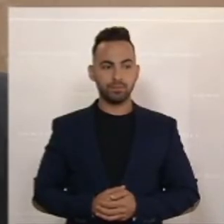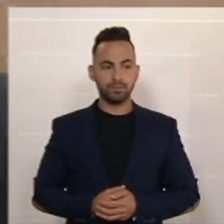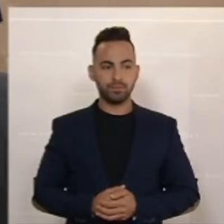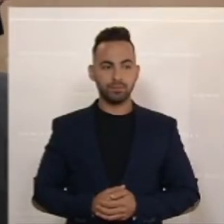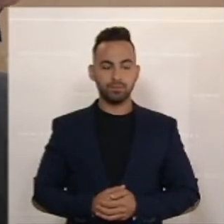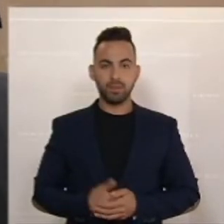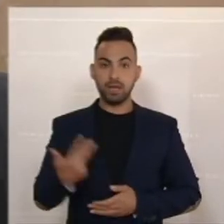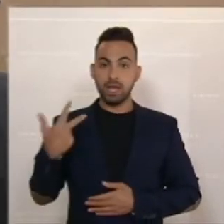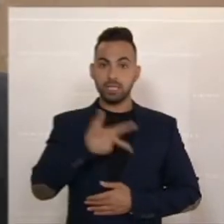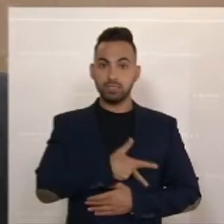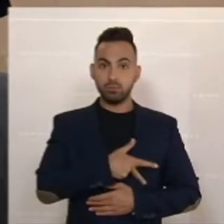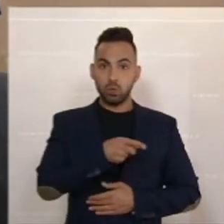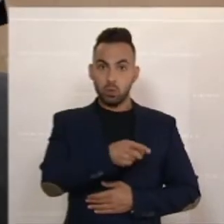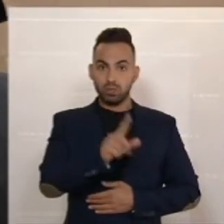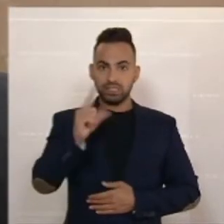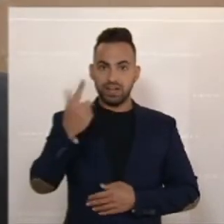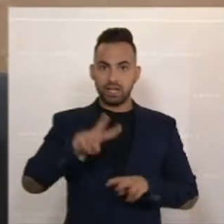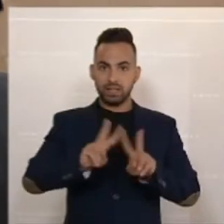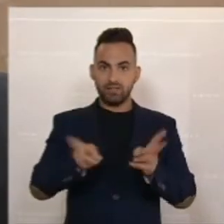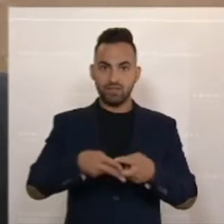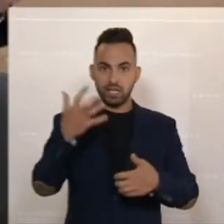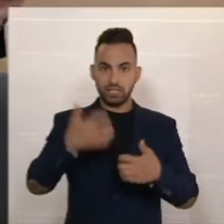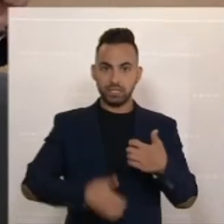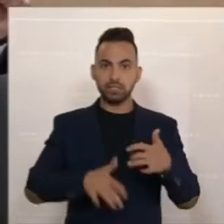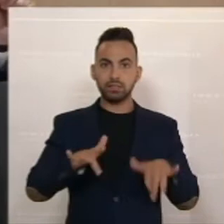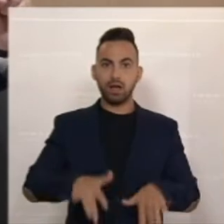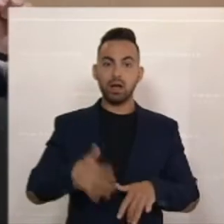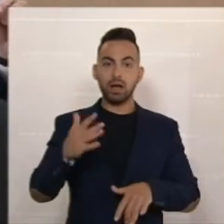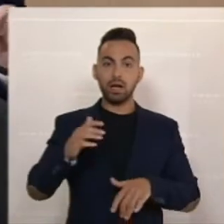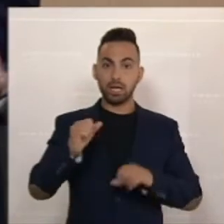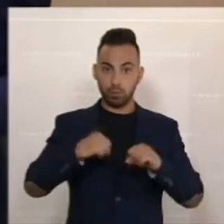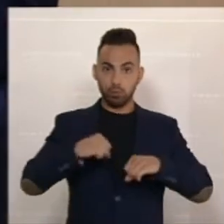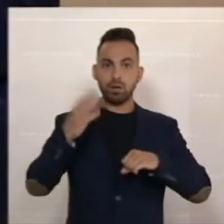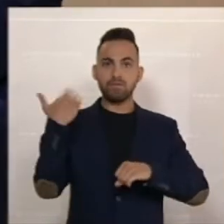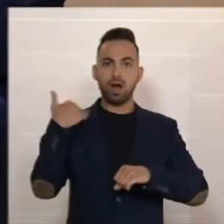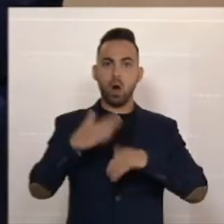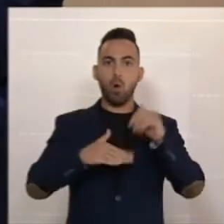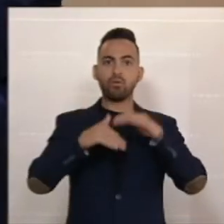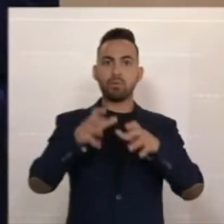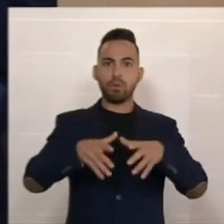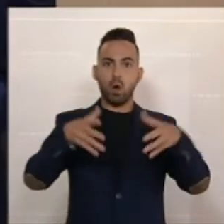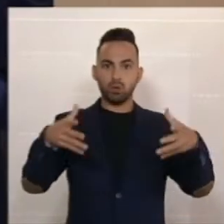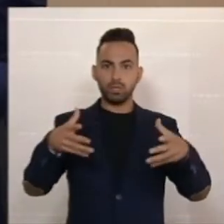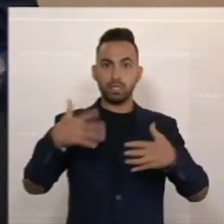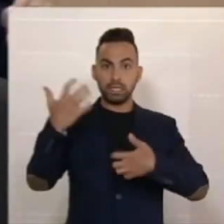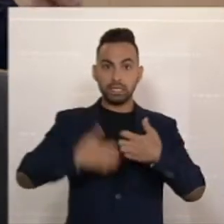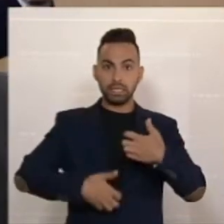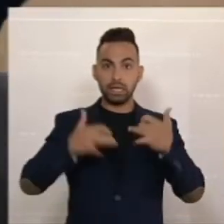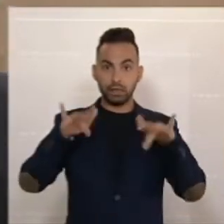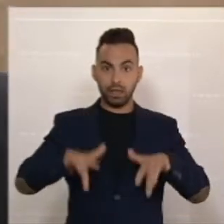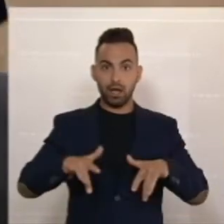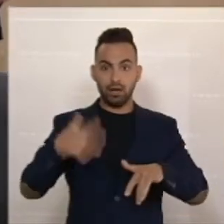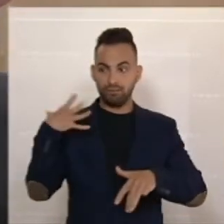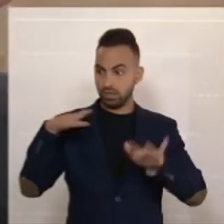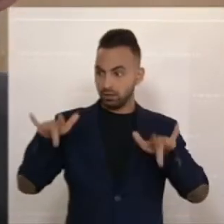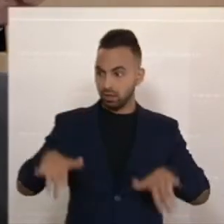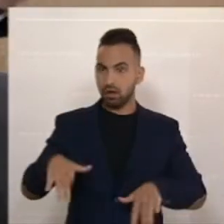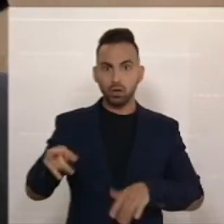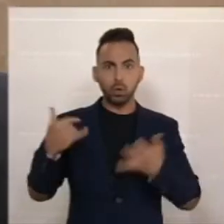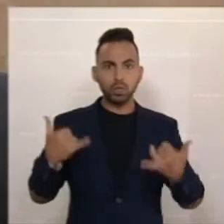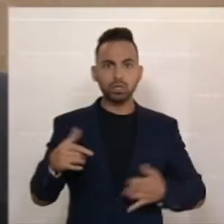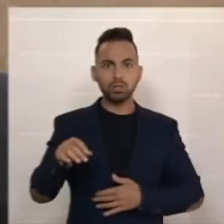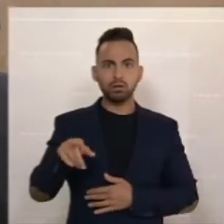Die SPÖ hat nach dem Zweiten Weltkrieg diese Republik mit aufgebaut. Wir haben wieder Krieg in Europa und sie verhält sich geradezu so,